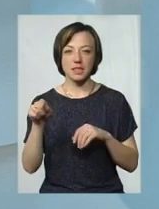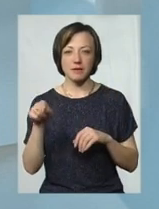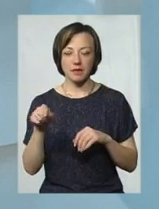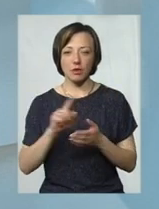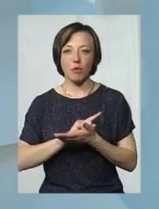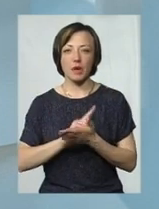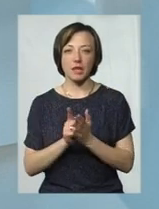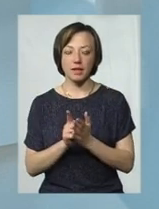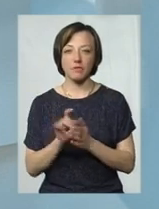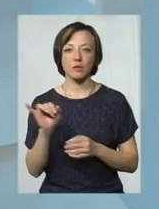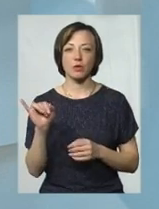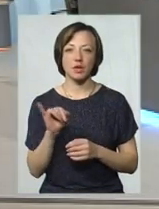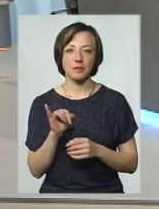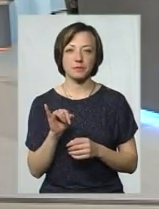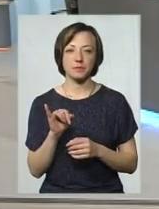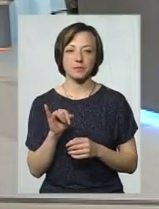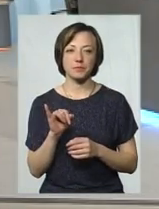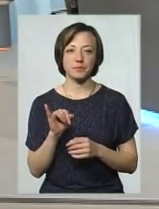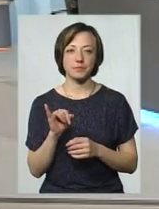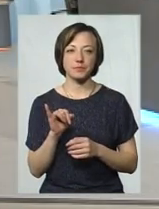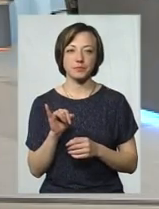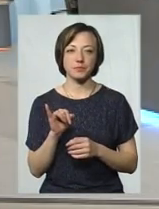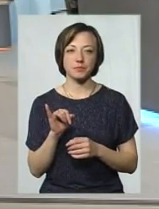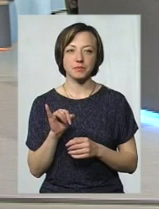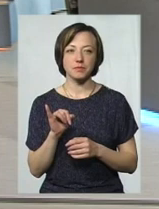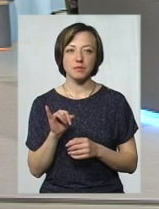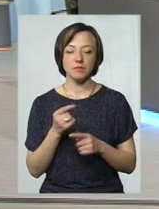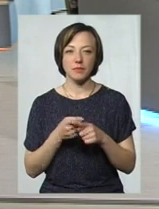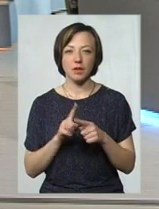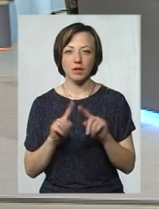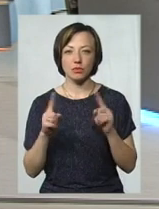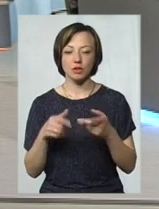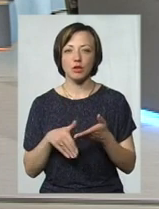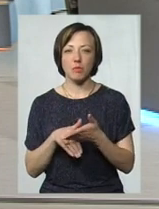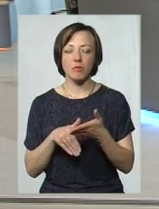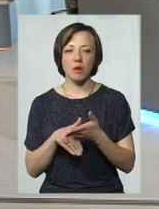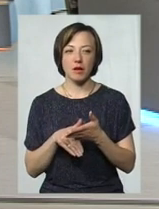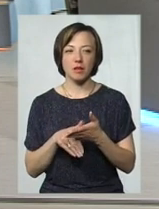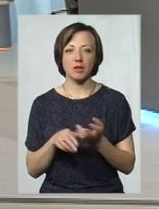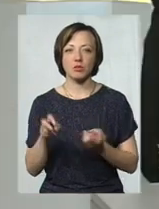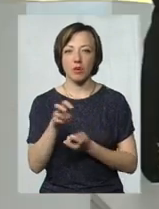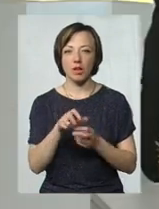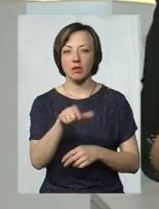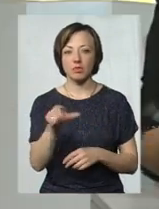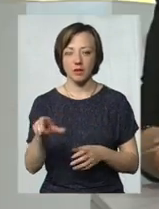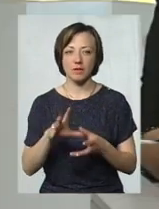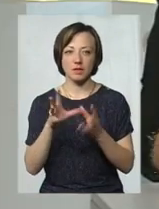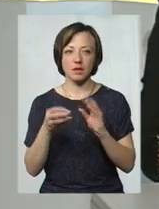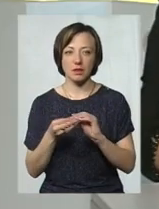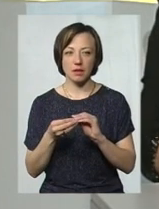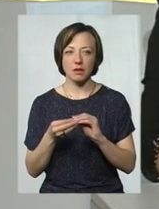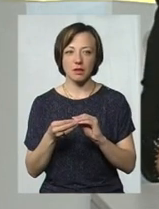оперативно, і це дуже допомагало. Ну і шукали людей взагалі, під час